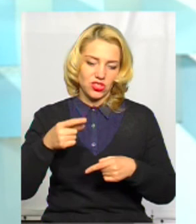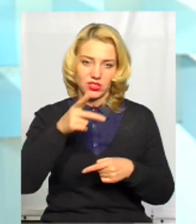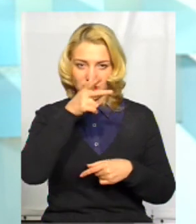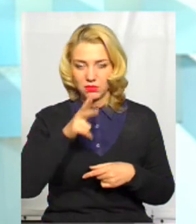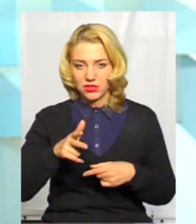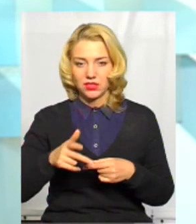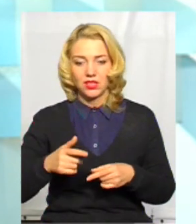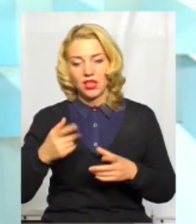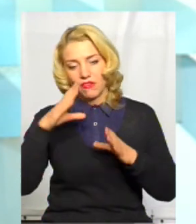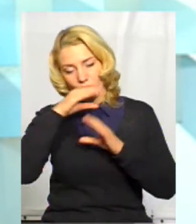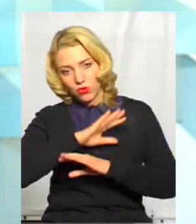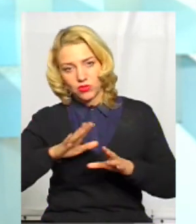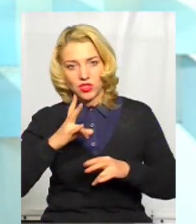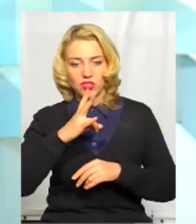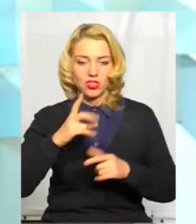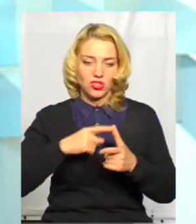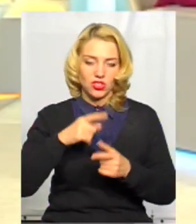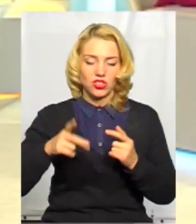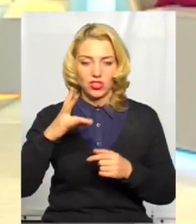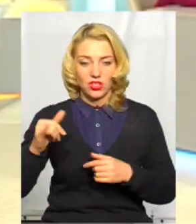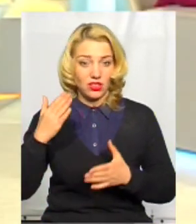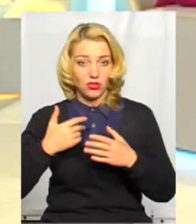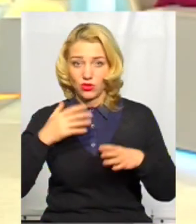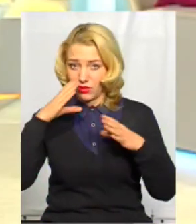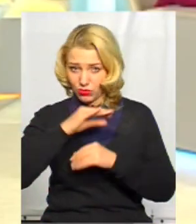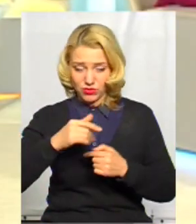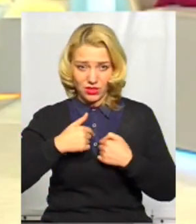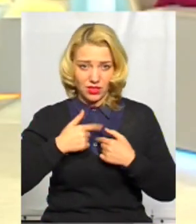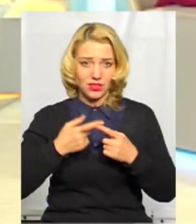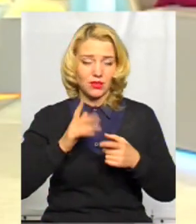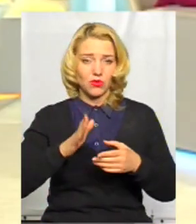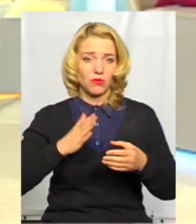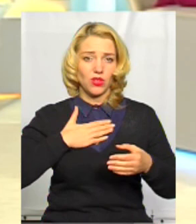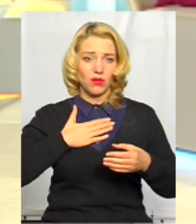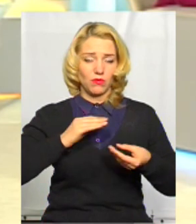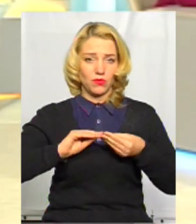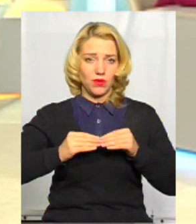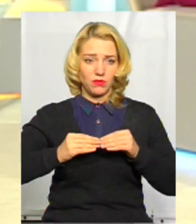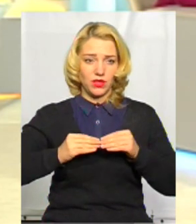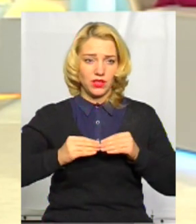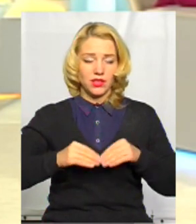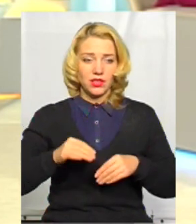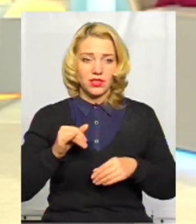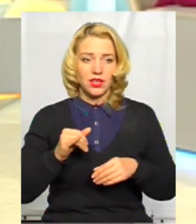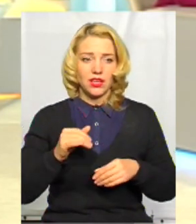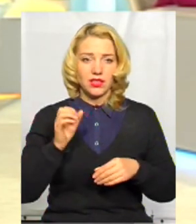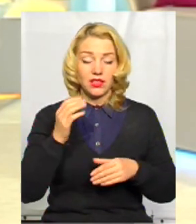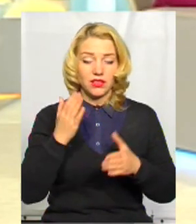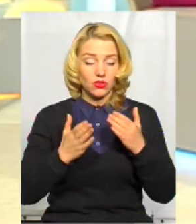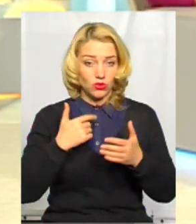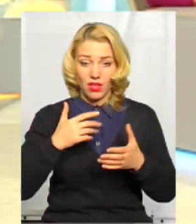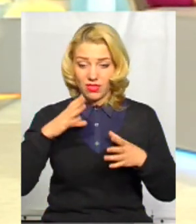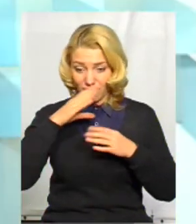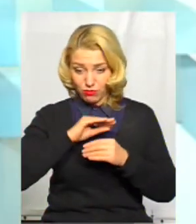чи ні. Тому що не впоруюсь я – це не є тільки моя проблема, це не є тільки моя помилка. Не впоруюсь я – це є проблема багатьох